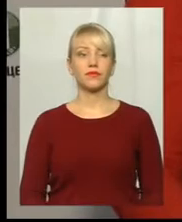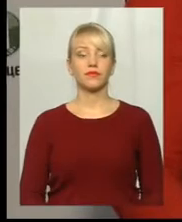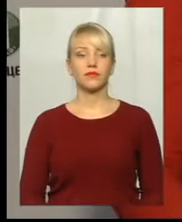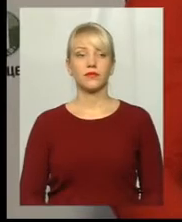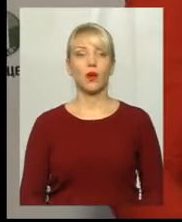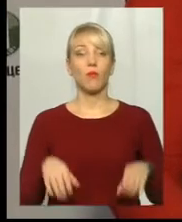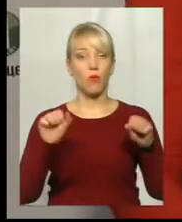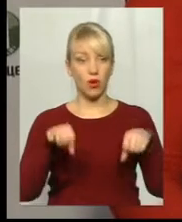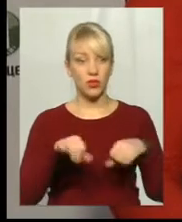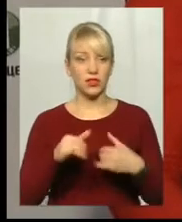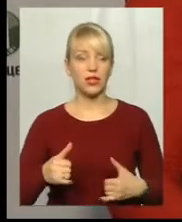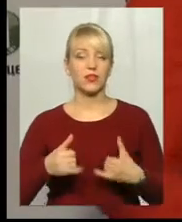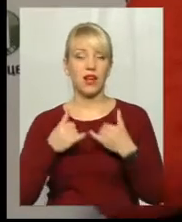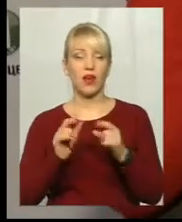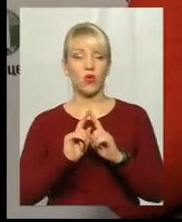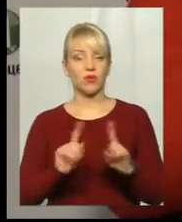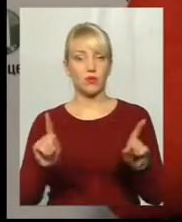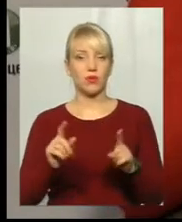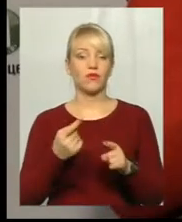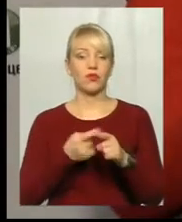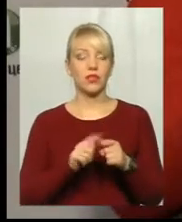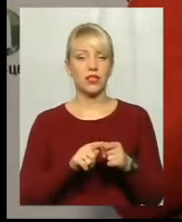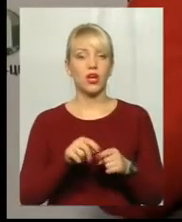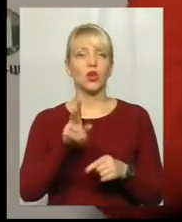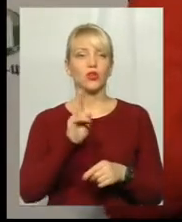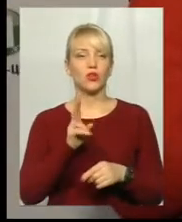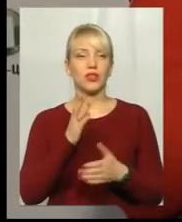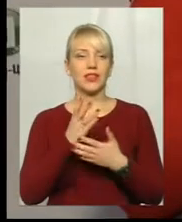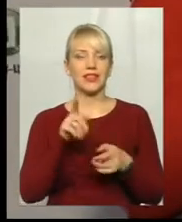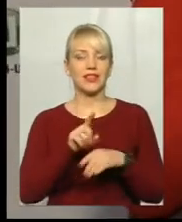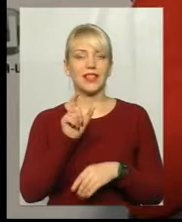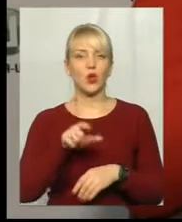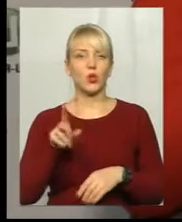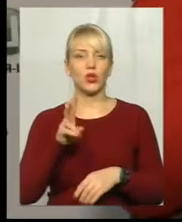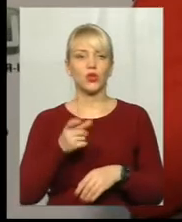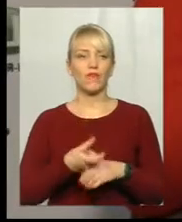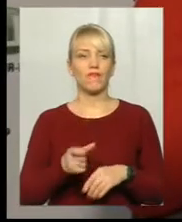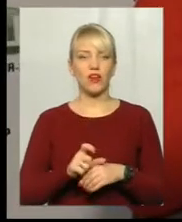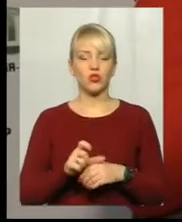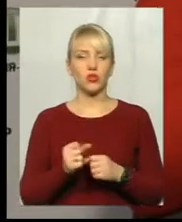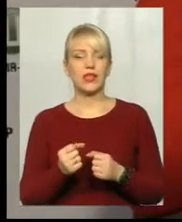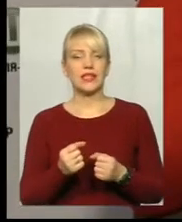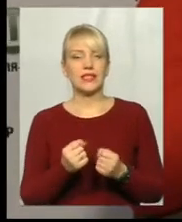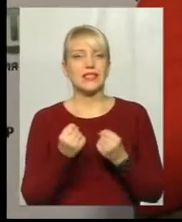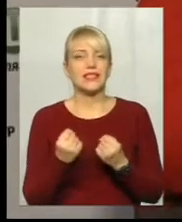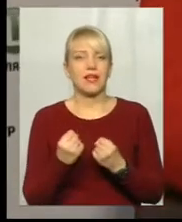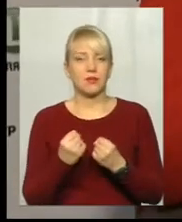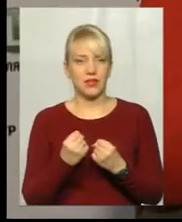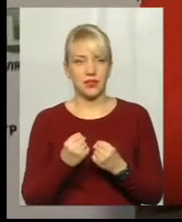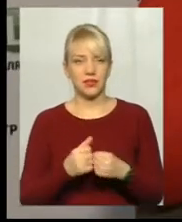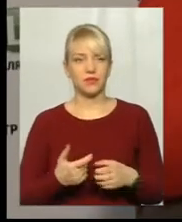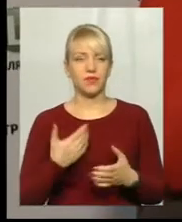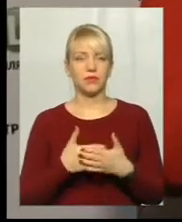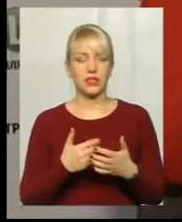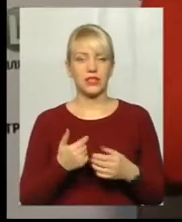Можна для особливо тих, в кого, знаєте, є люди такі, яким дуже важко стриматися. Я